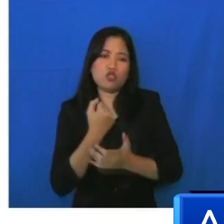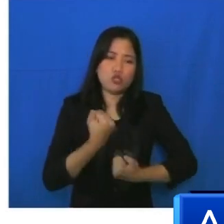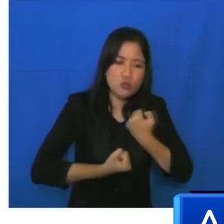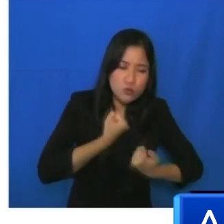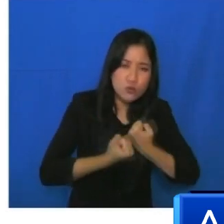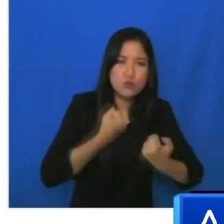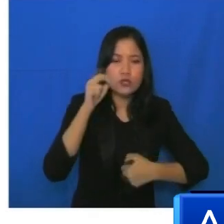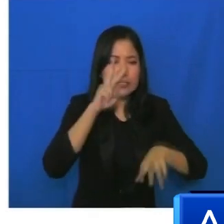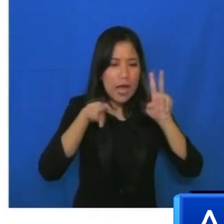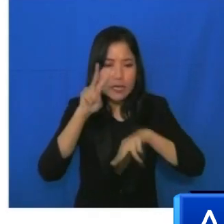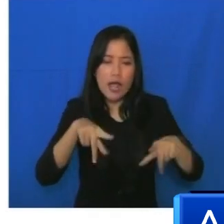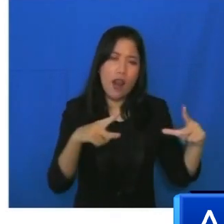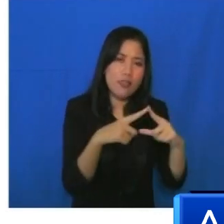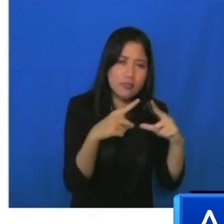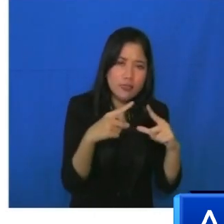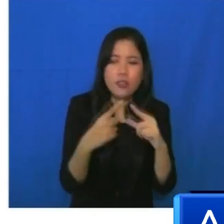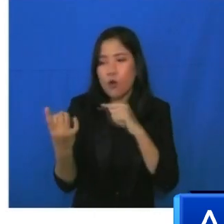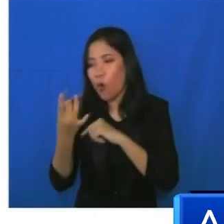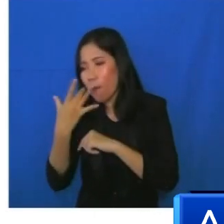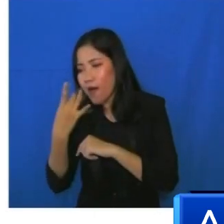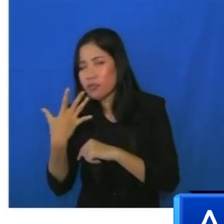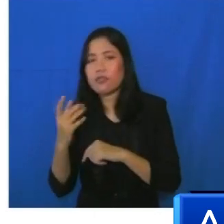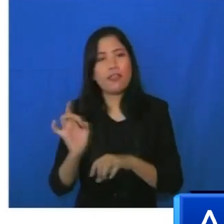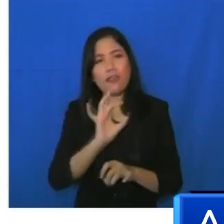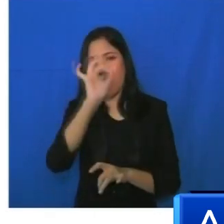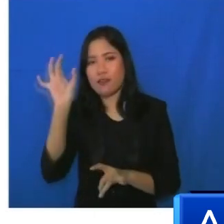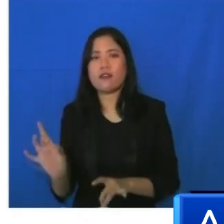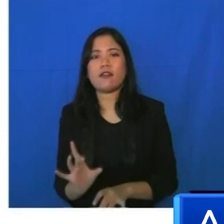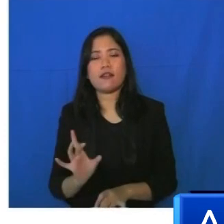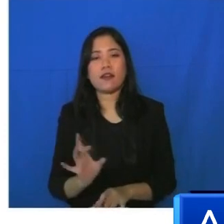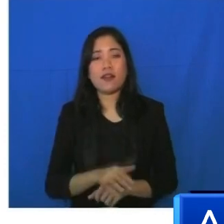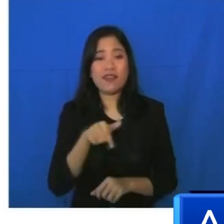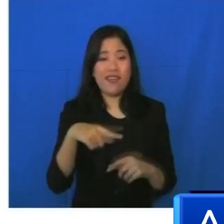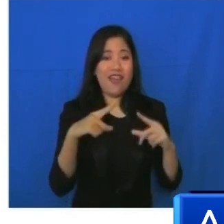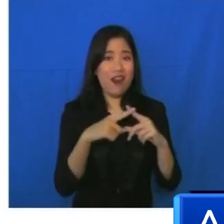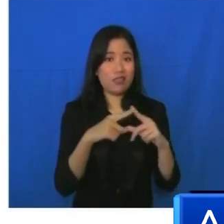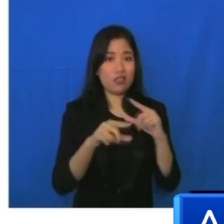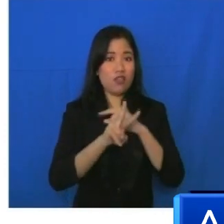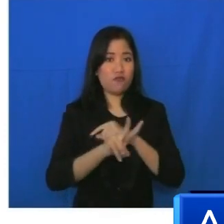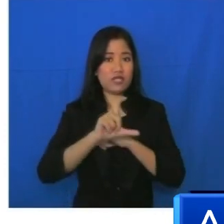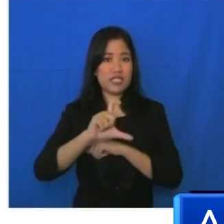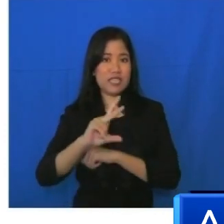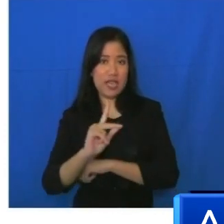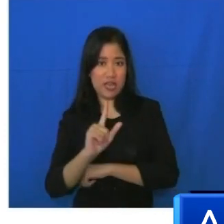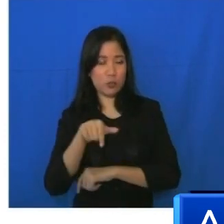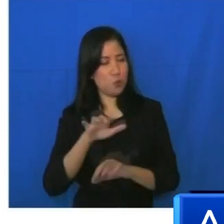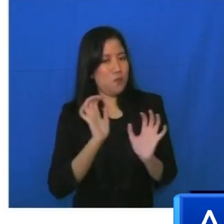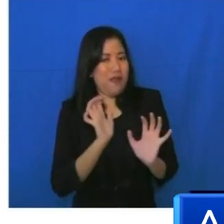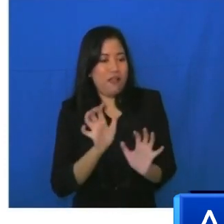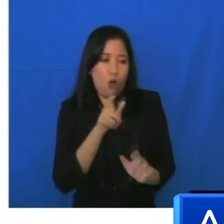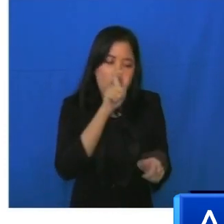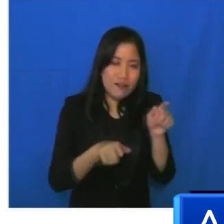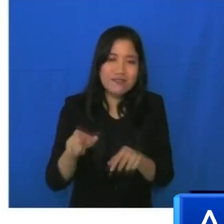mencari obat dan sebagainya, bahan baku dan sebagainya, bahan baku obat dan sebagainya. Dan alat PCR adalah salah satu yang dicari banyak pihak,